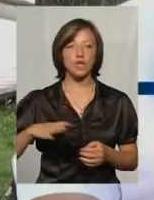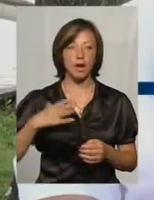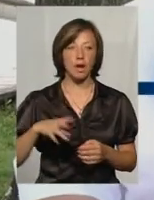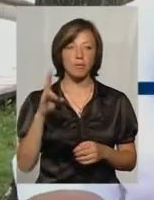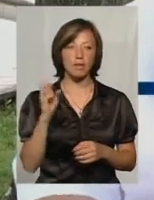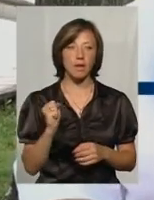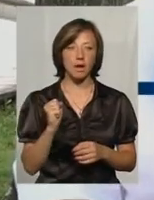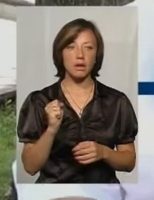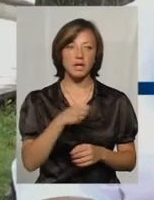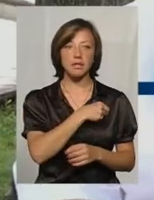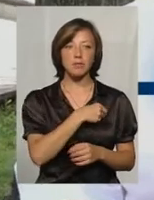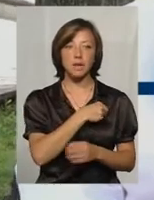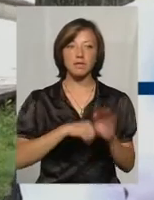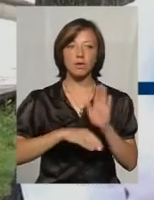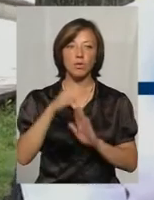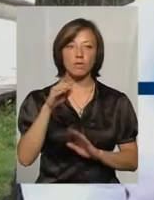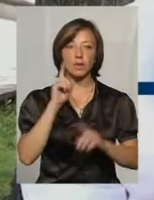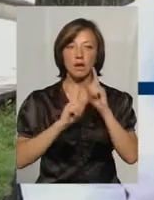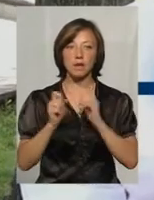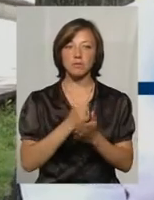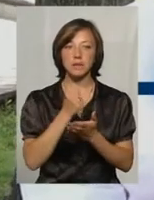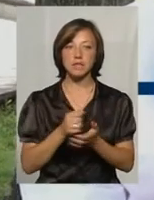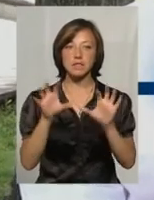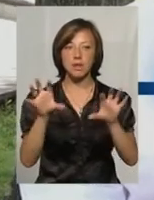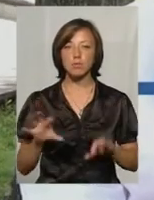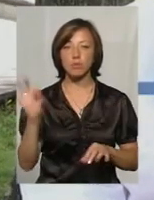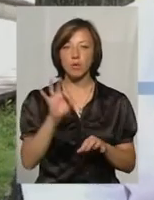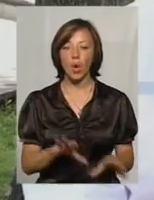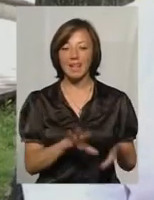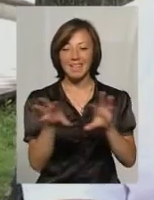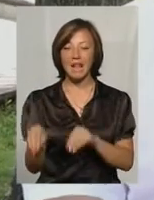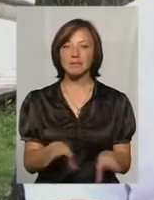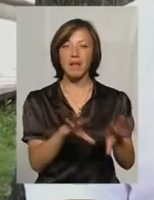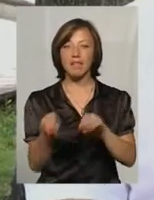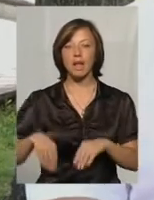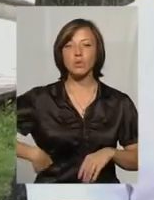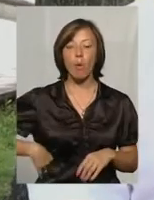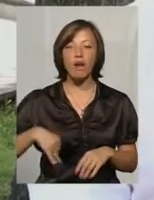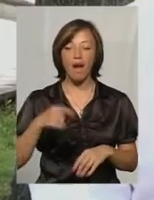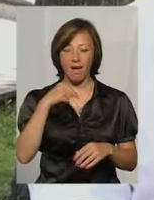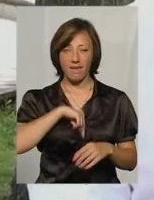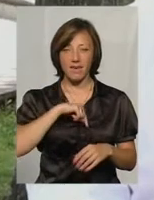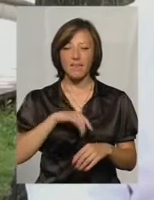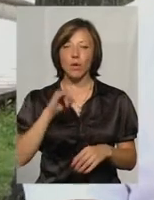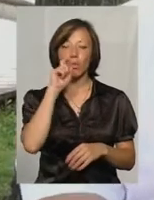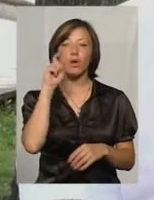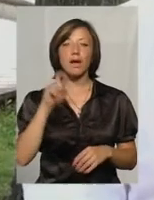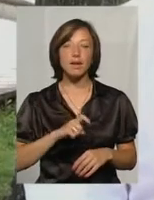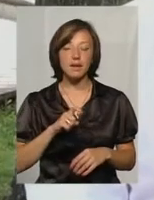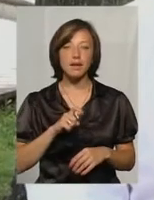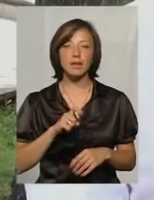що депутати Верховної Ради приймуть закон про трансплантацію органів і нарешті, щоб на Україні